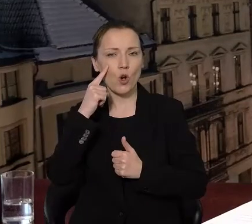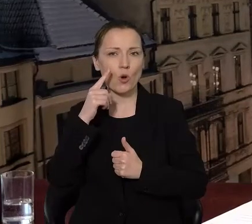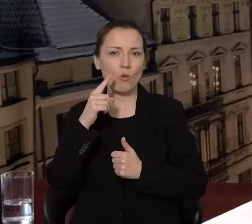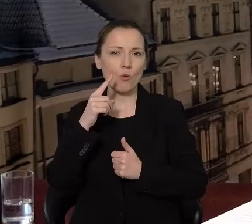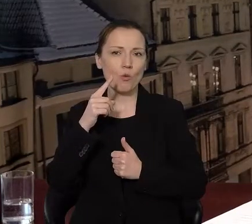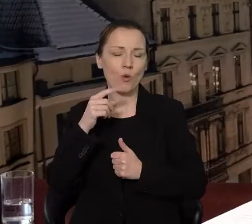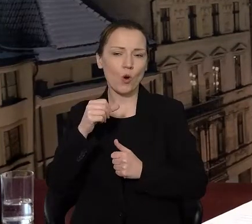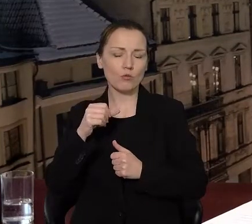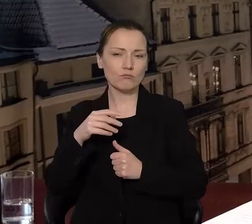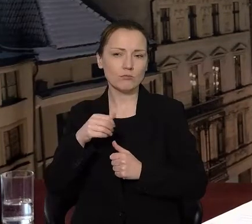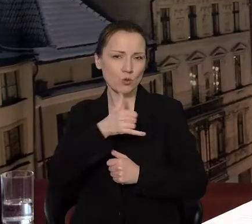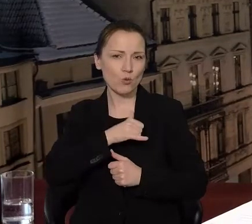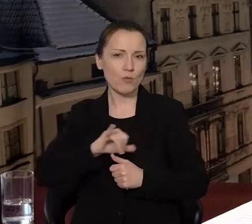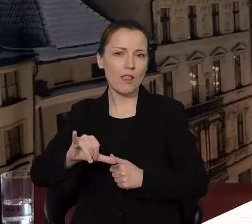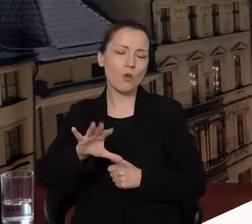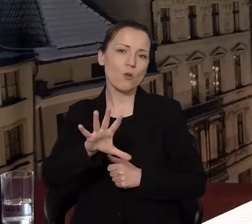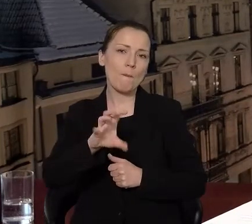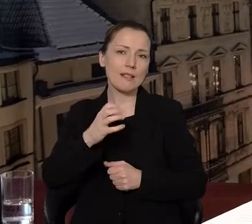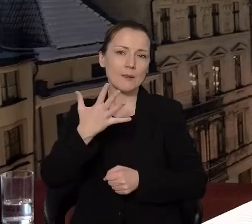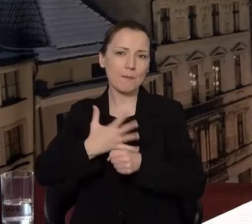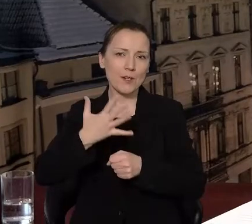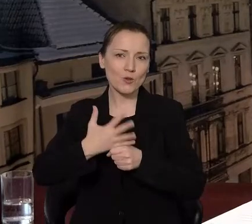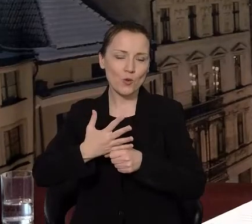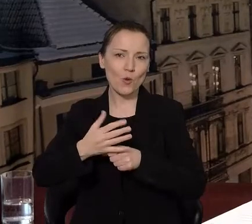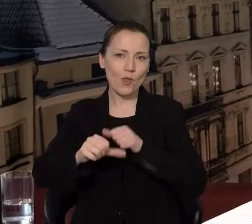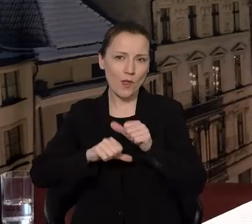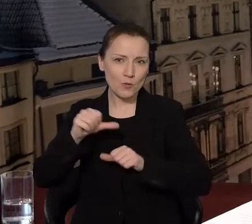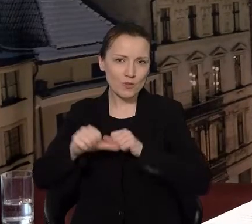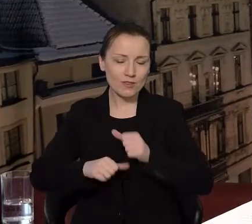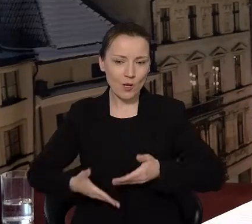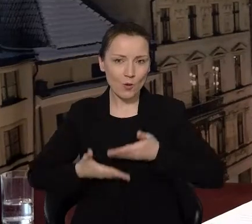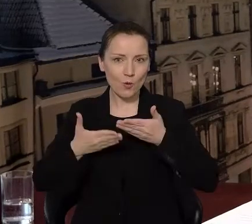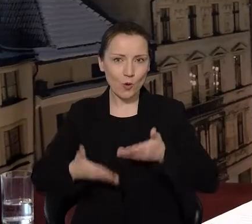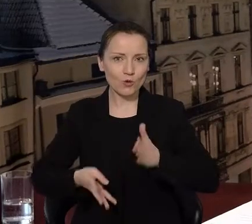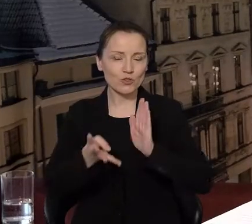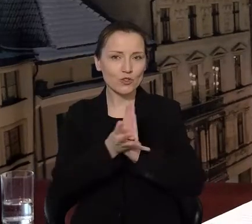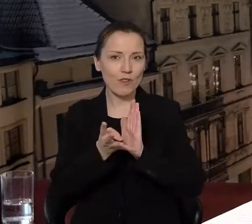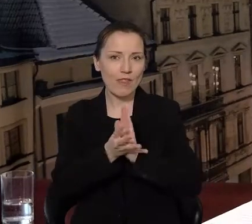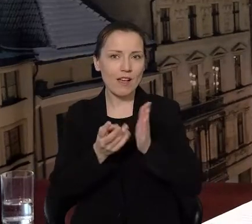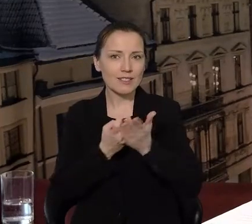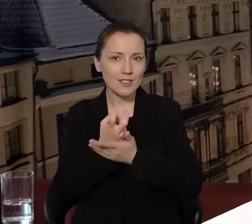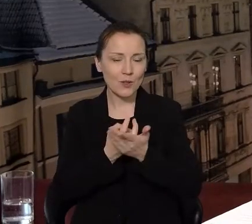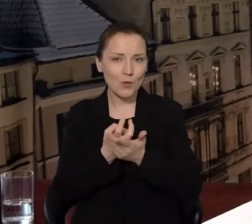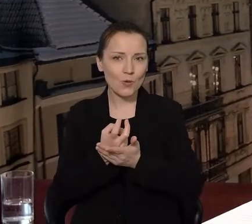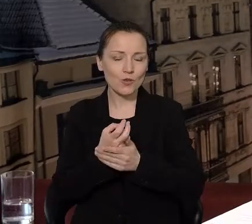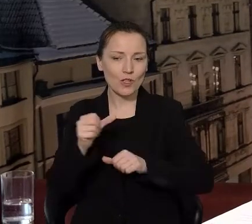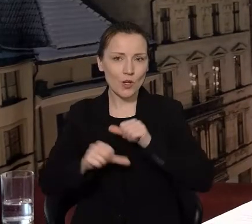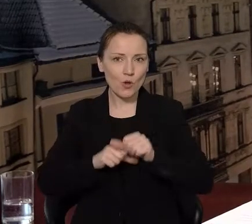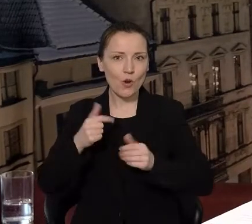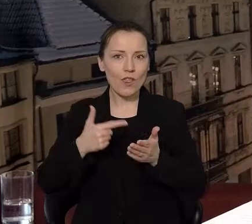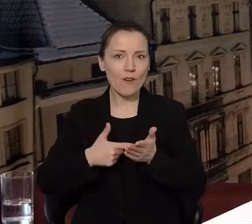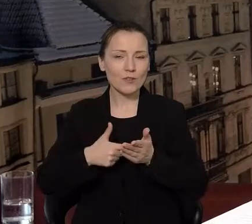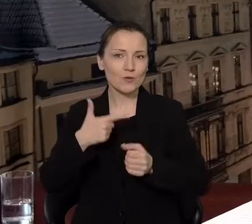rocznicy urodzin Mikołaja Kopernika, przypada ona w dniu 19 lutego 2023